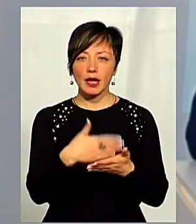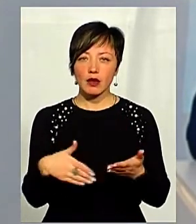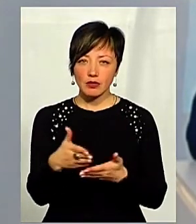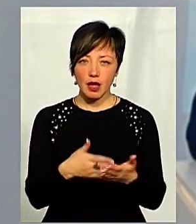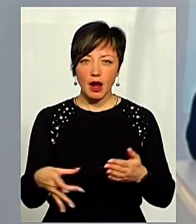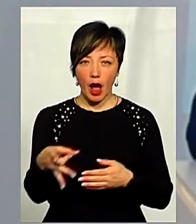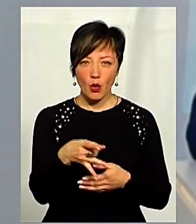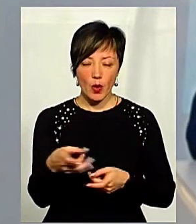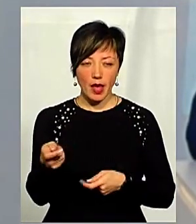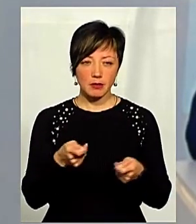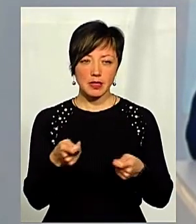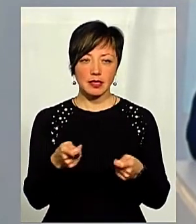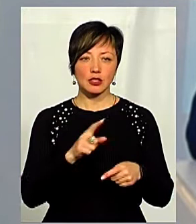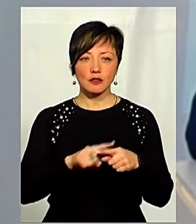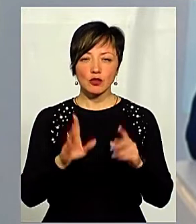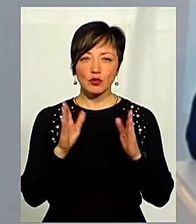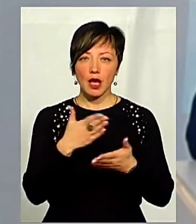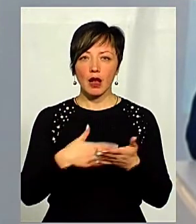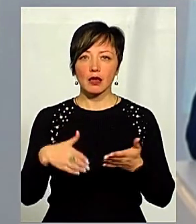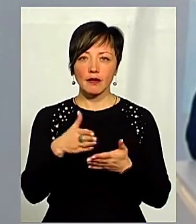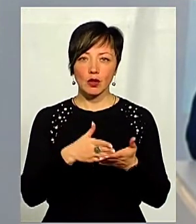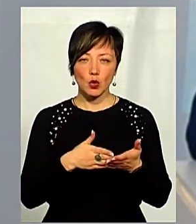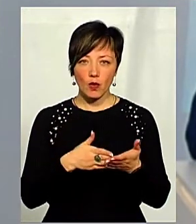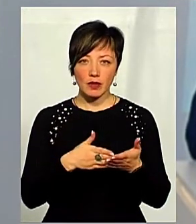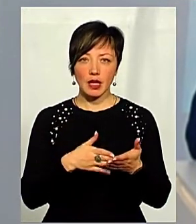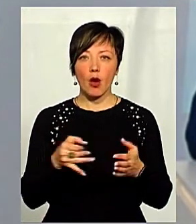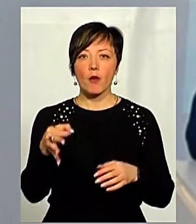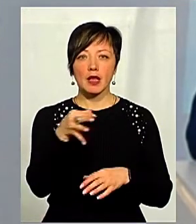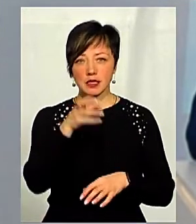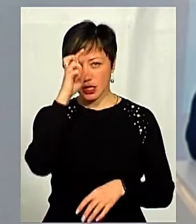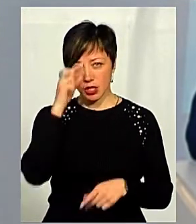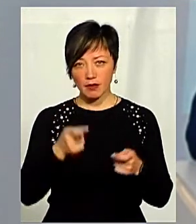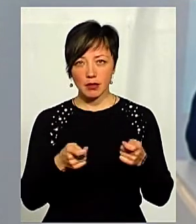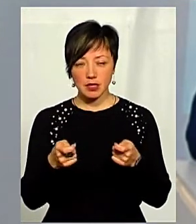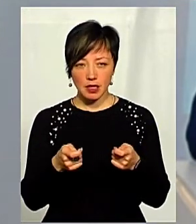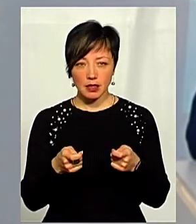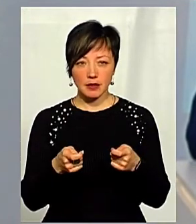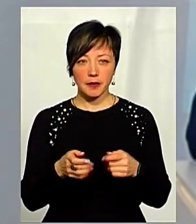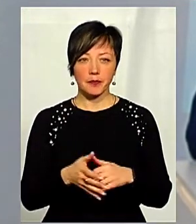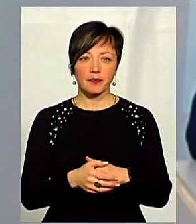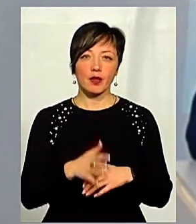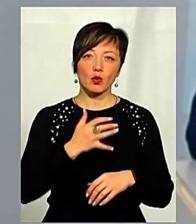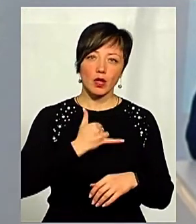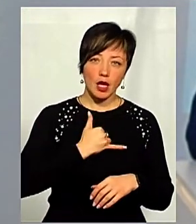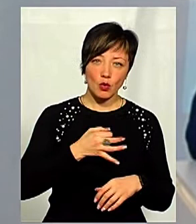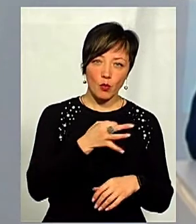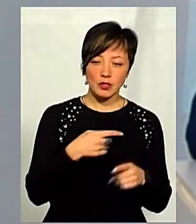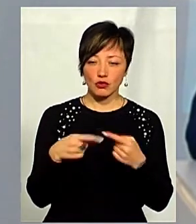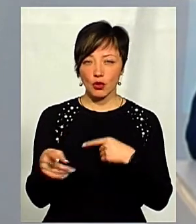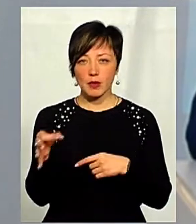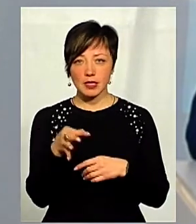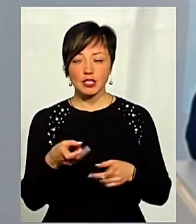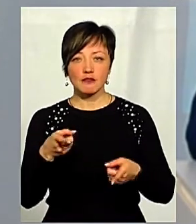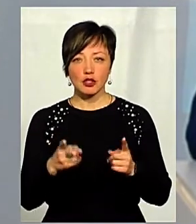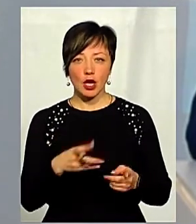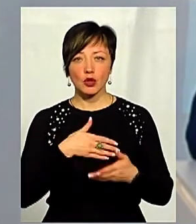районні державні адміністрації. Скоріше за все, що буде ліквідувана і обласна державна адміністрація, в нашій області, так і в інших областях. І,